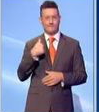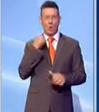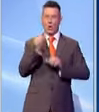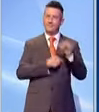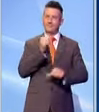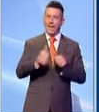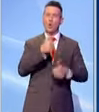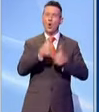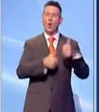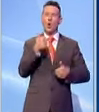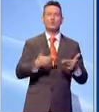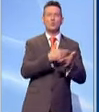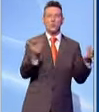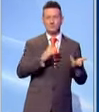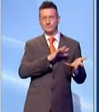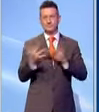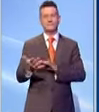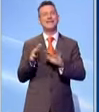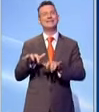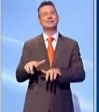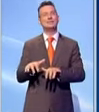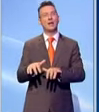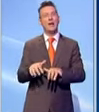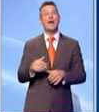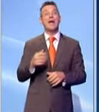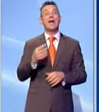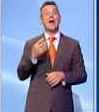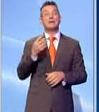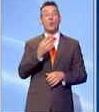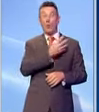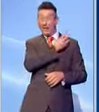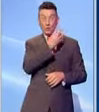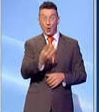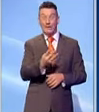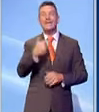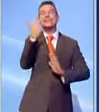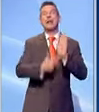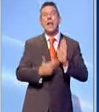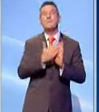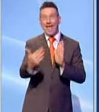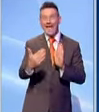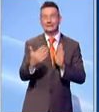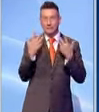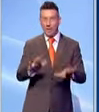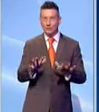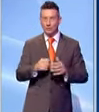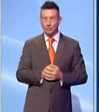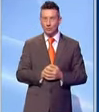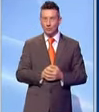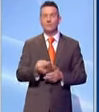pubblici e li ho resi digitali da quattro anni in tre mesi. Stiamo lavorando alla